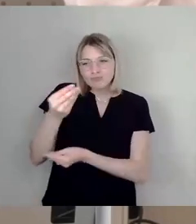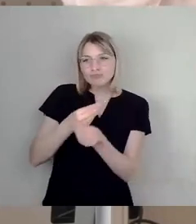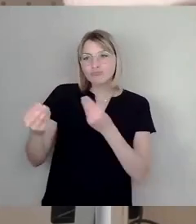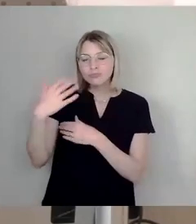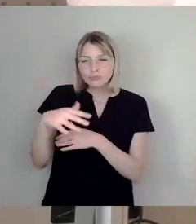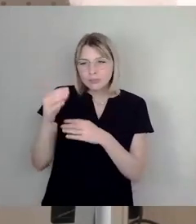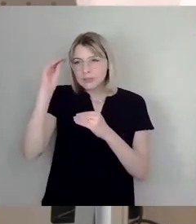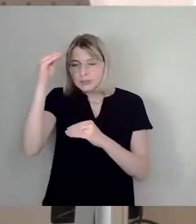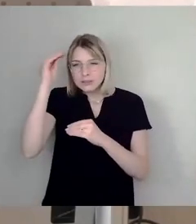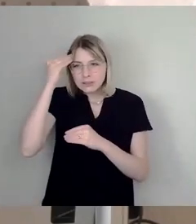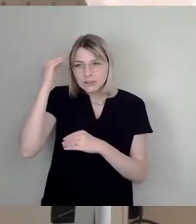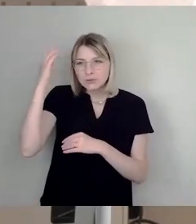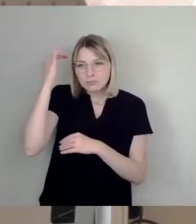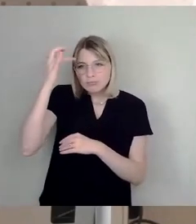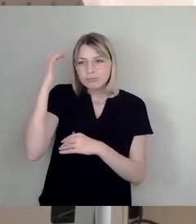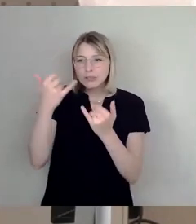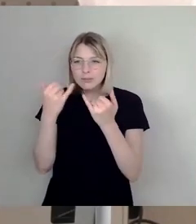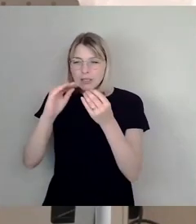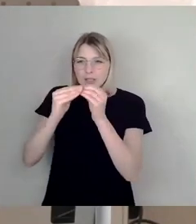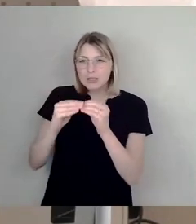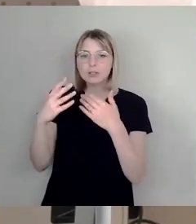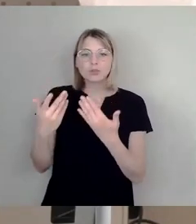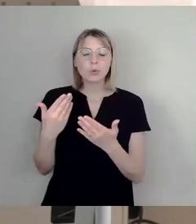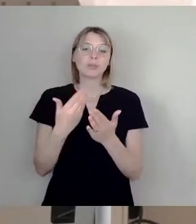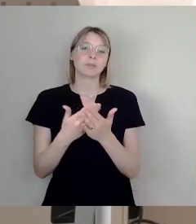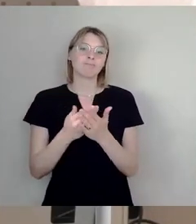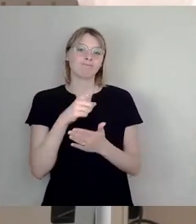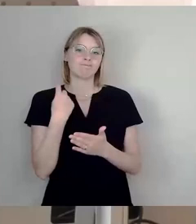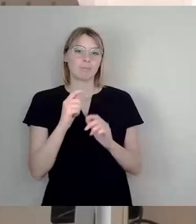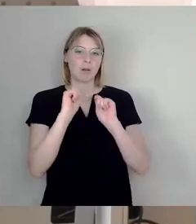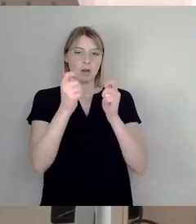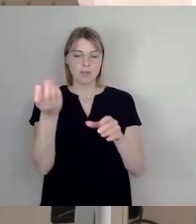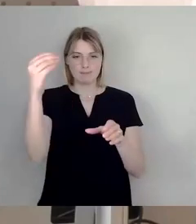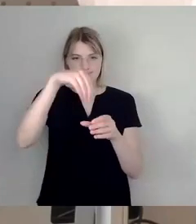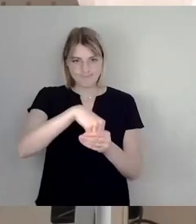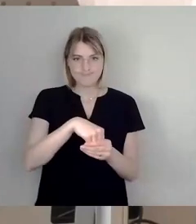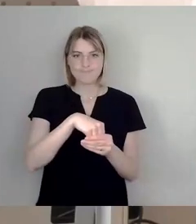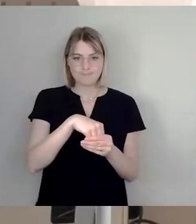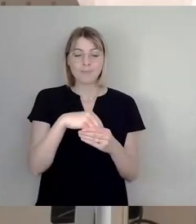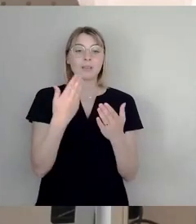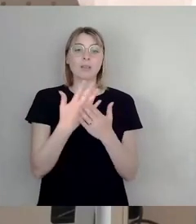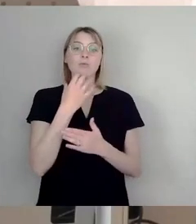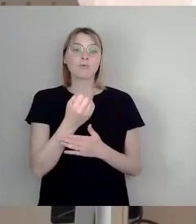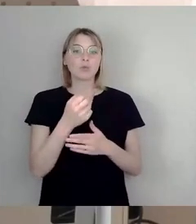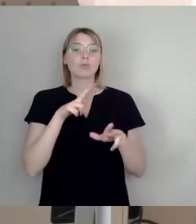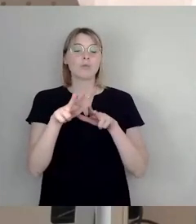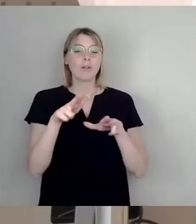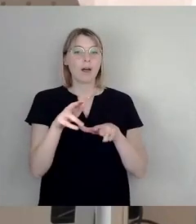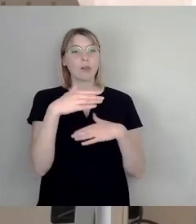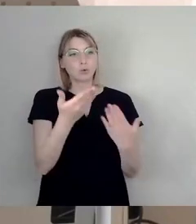tolle Idee ist. Unser Antrag nimmt das eigentlich auf und versucht jetzt, die Verwaltung in die Richtung zu lenken, dass wir sagen, ja, die